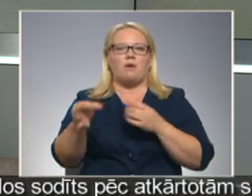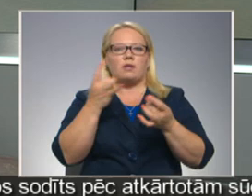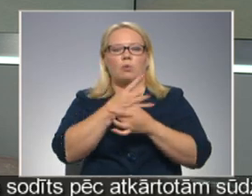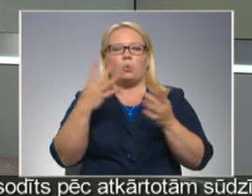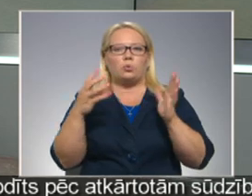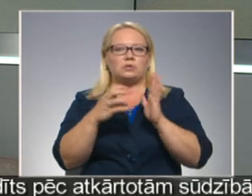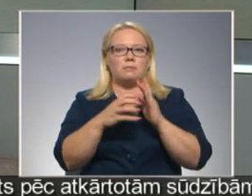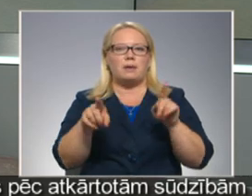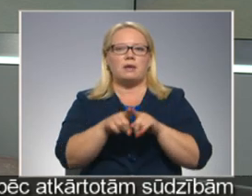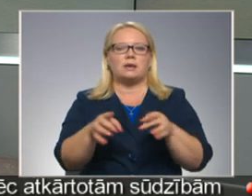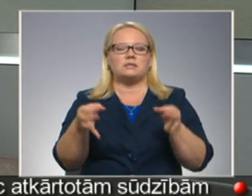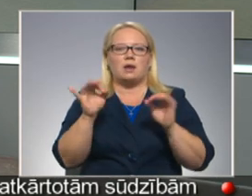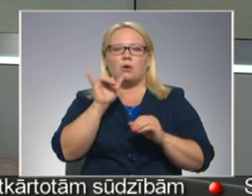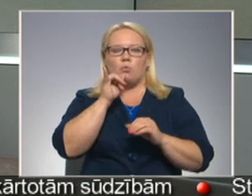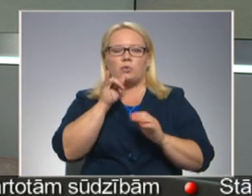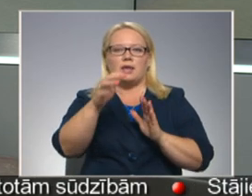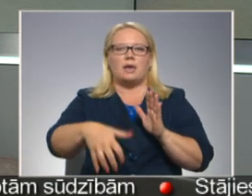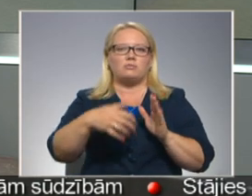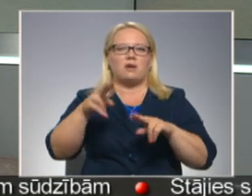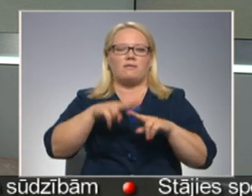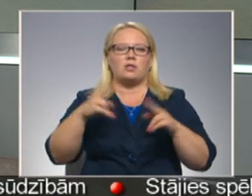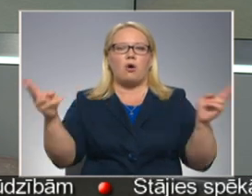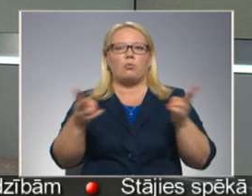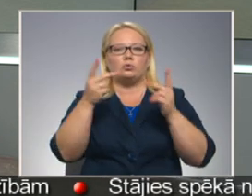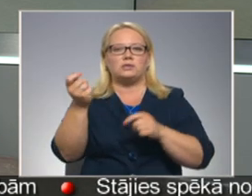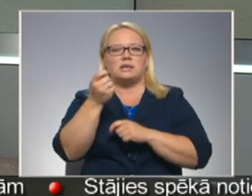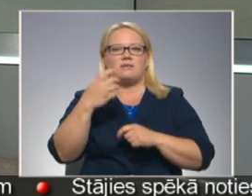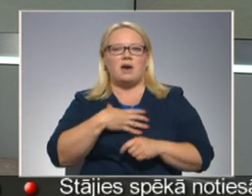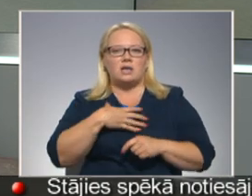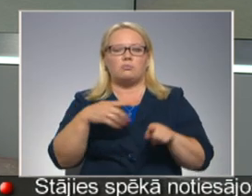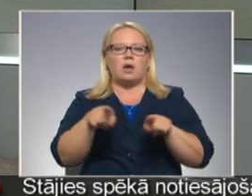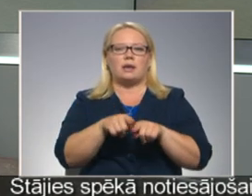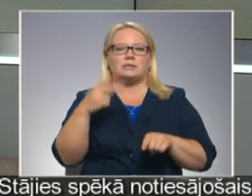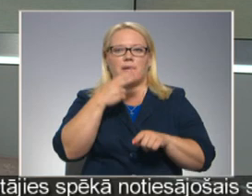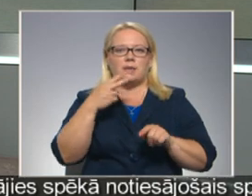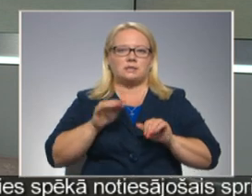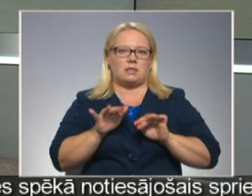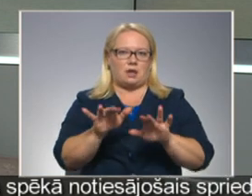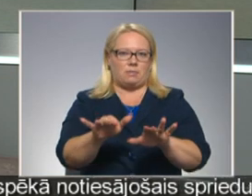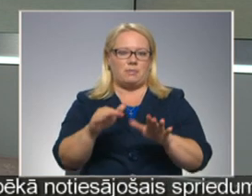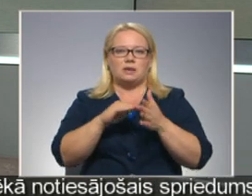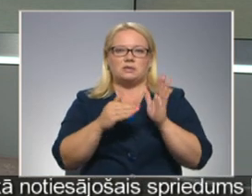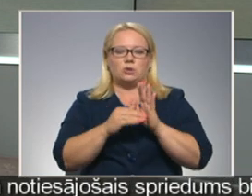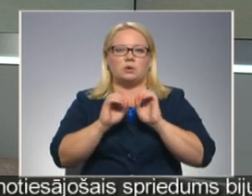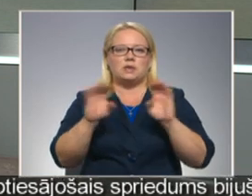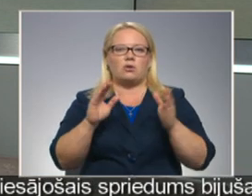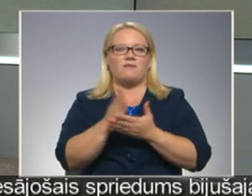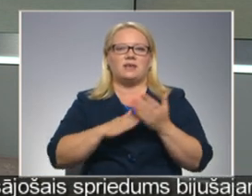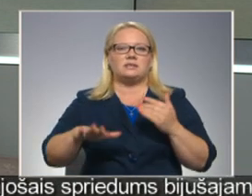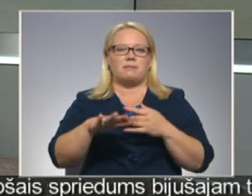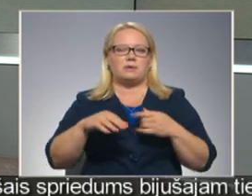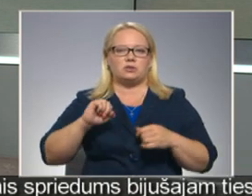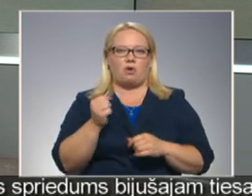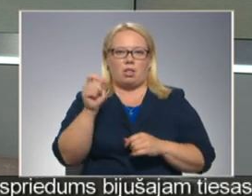Kultūras simbols, bet arī svarīgi ūdens ņemšanas vieta ugunsdzēsības vajadzībā un sarnieceskajā darbībai. Situācija skaidroja Vidzēmas